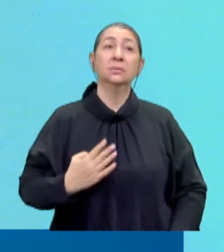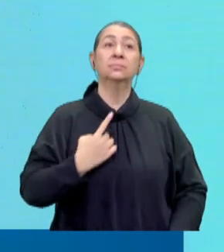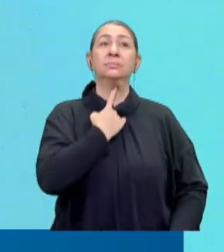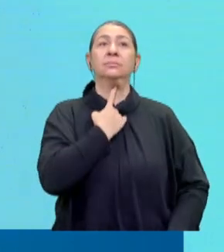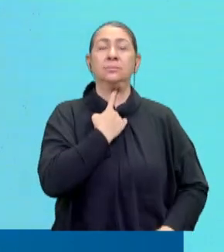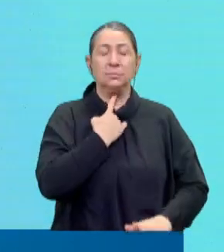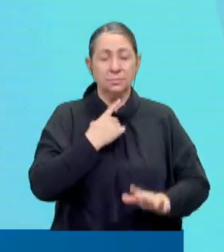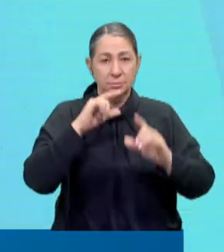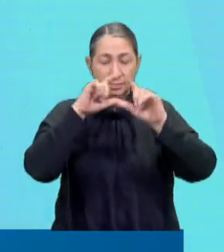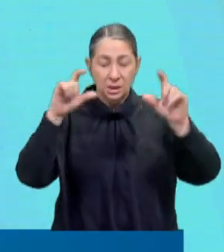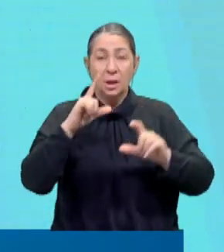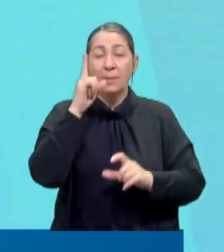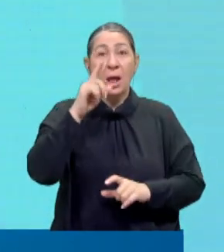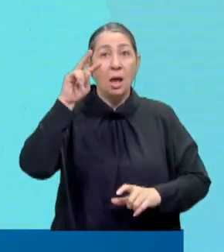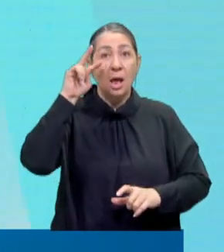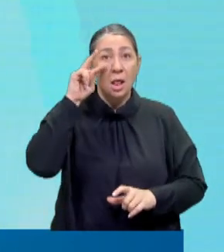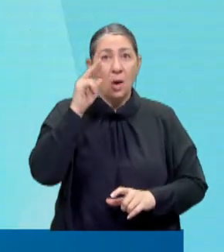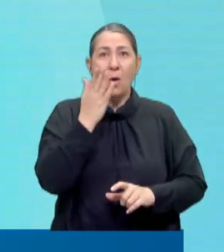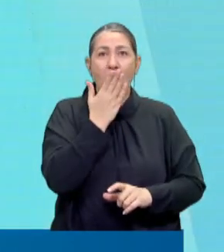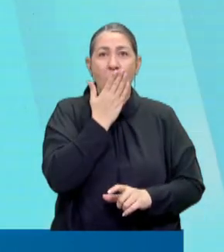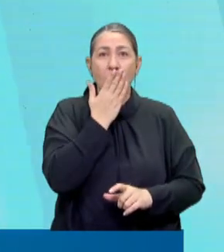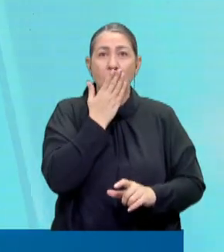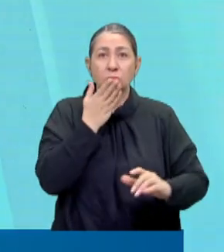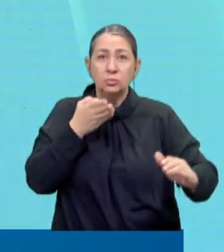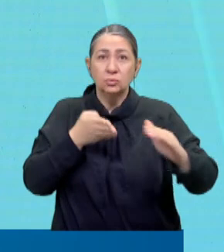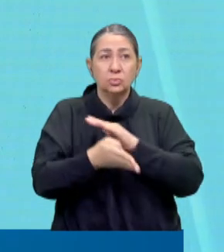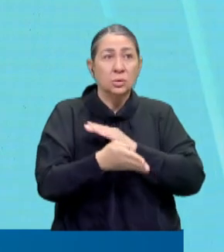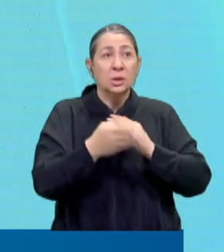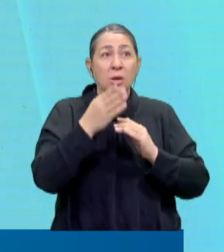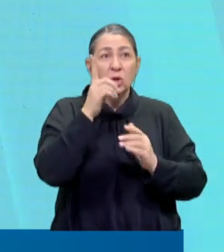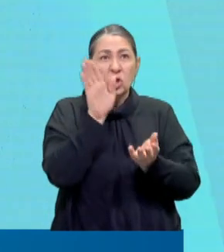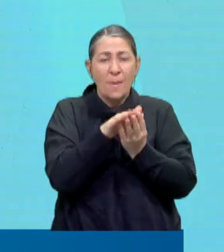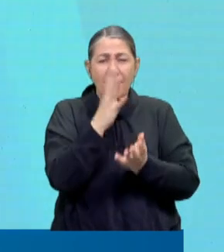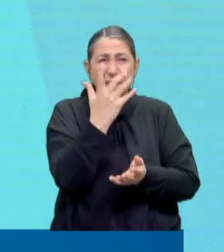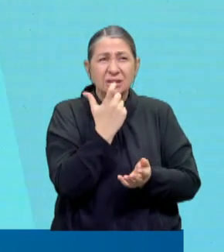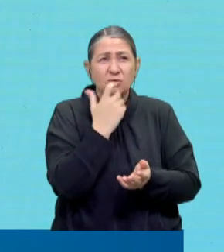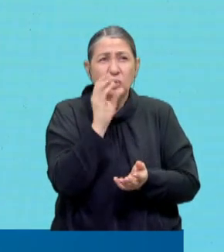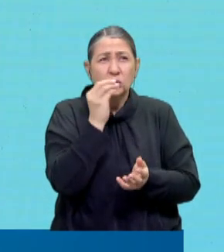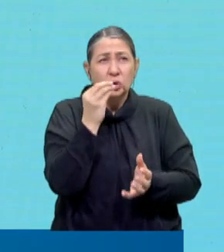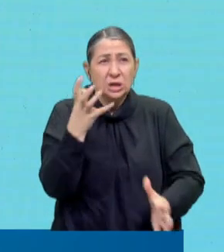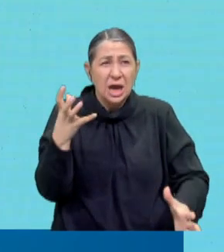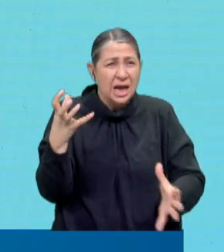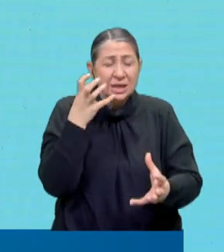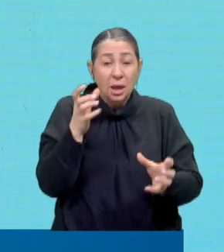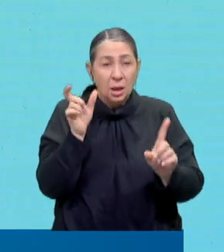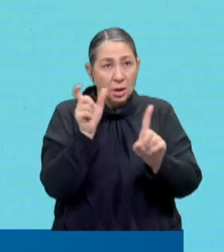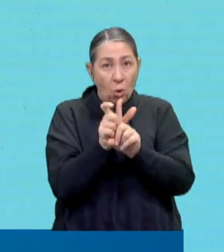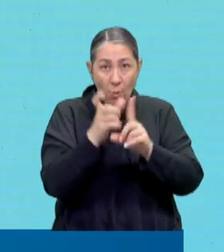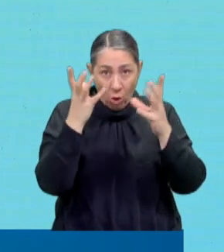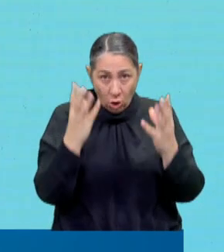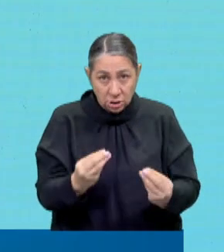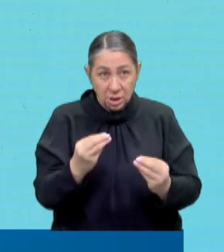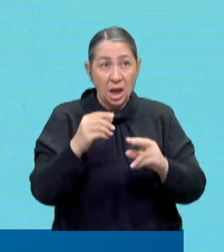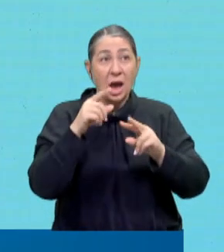Üst başlık. Bir aralıkta okula dalan Pitbull 5 yaşındaki çocuğu yaraladığında tedbir alınsaydı